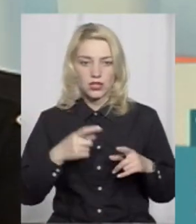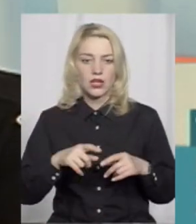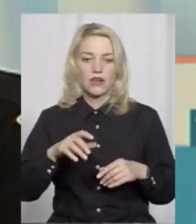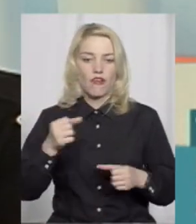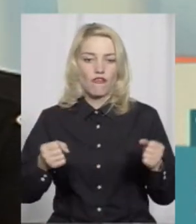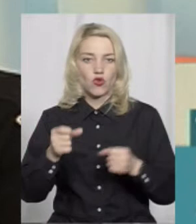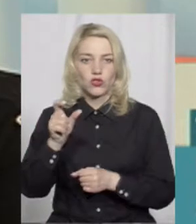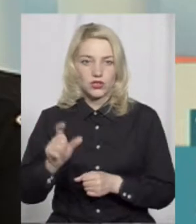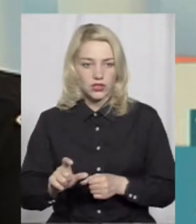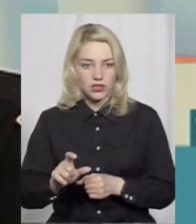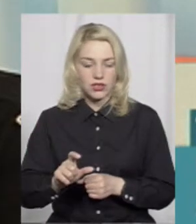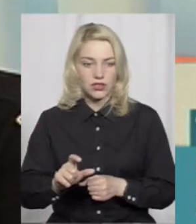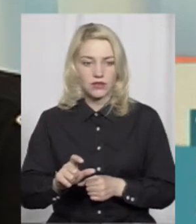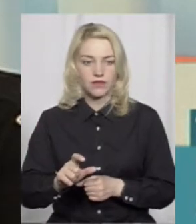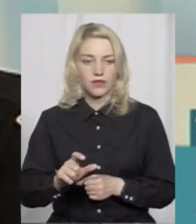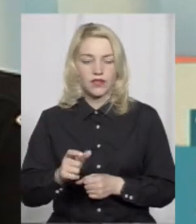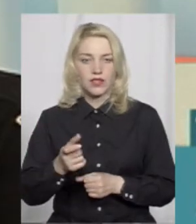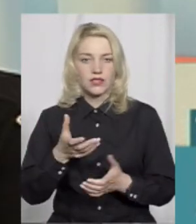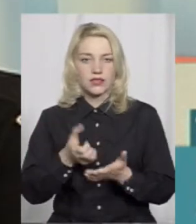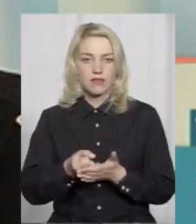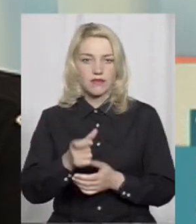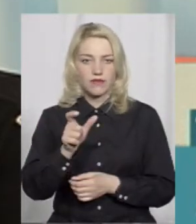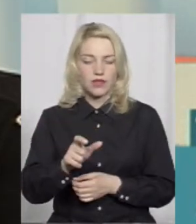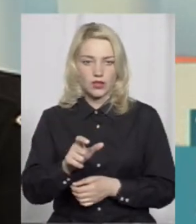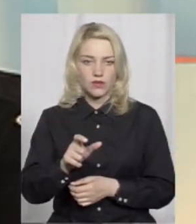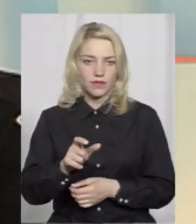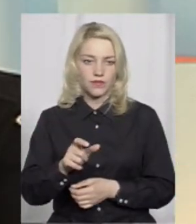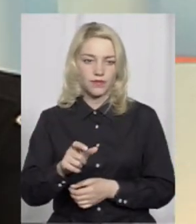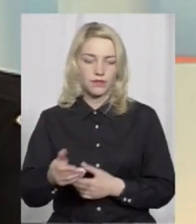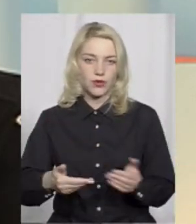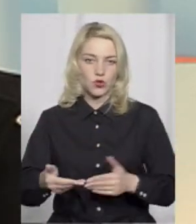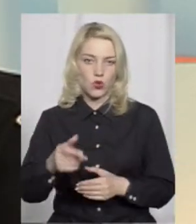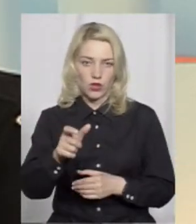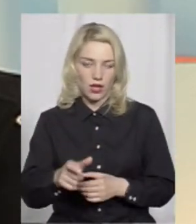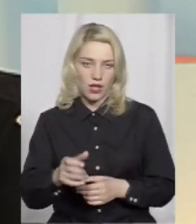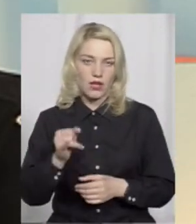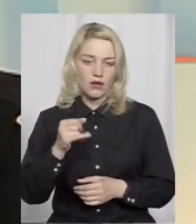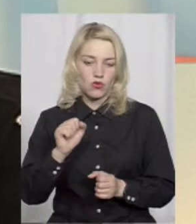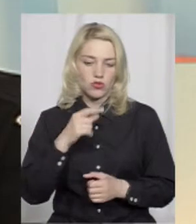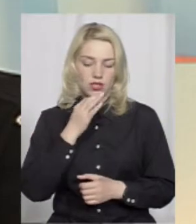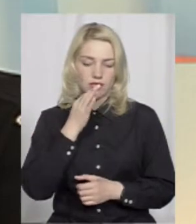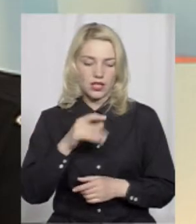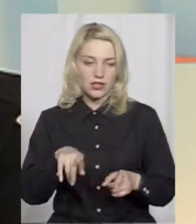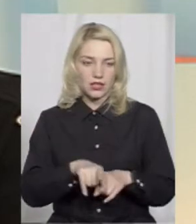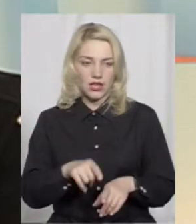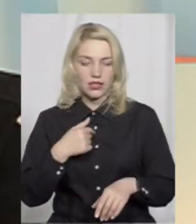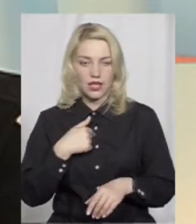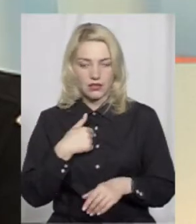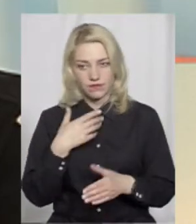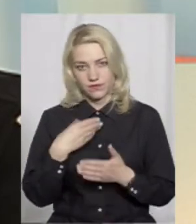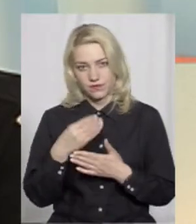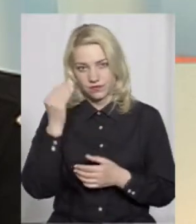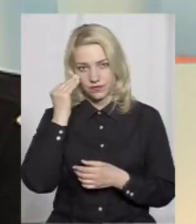збив пішохода, автомобіль збив пішохода. Я можу сказати так, так як я зі своєї